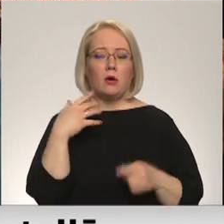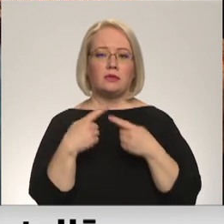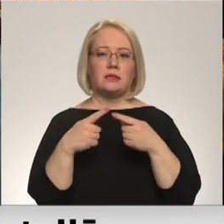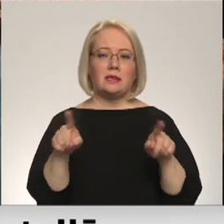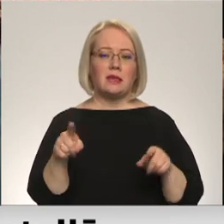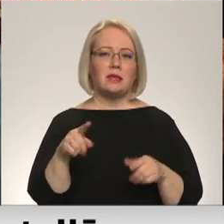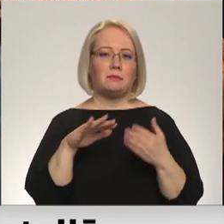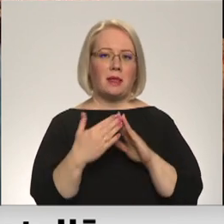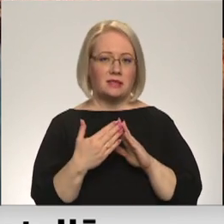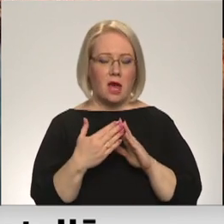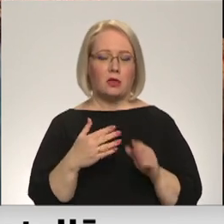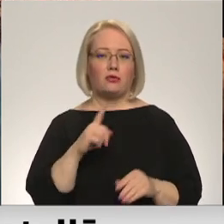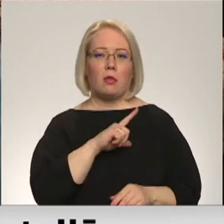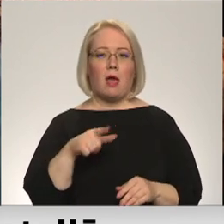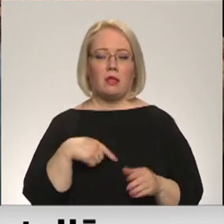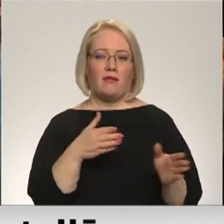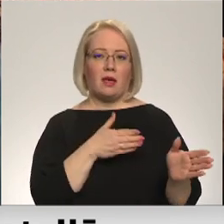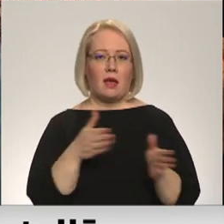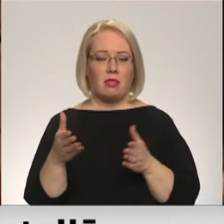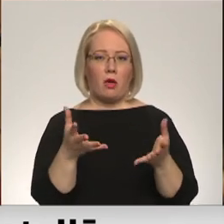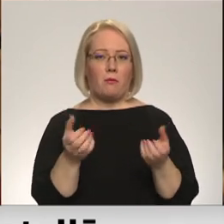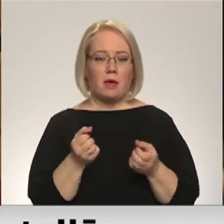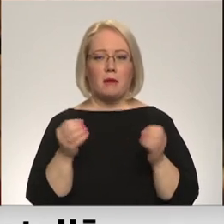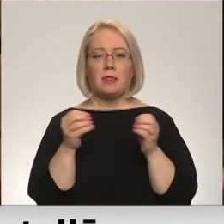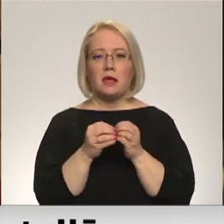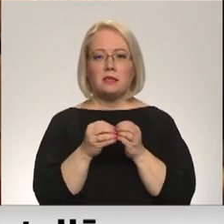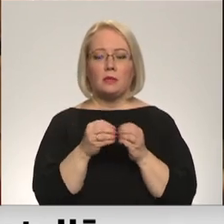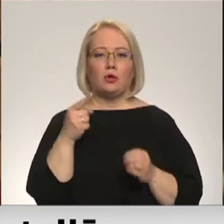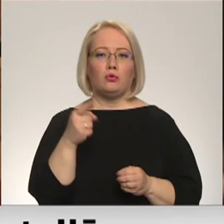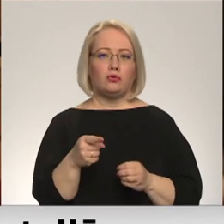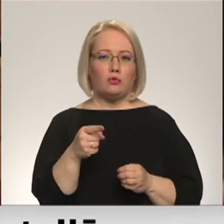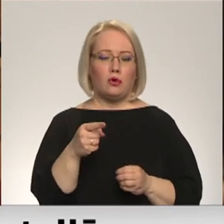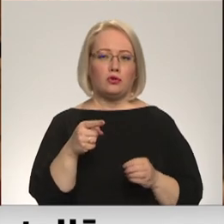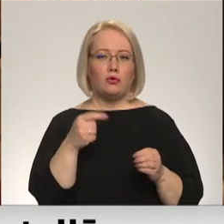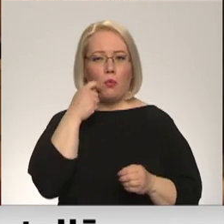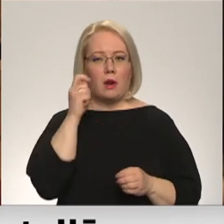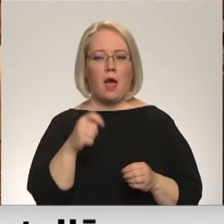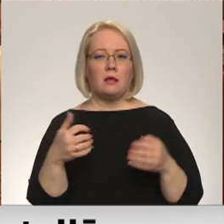pašvaldības, un kopumā Latvija gatava izmitināt līdz desmit tūkstošiem Ukrainas kara begļu.